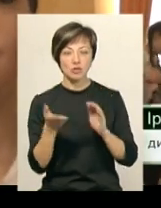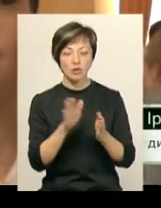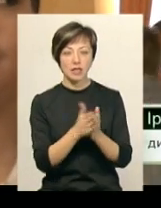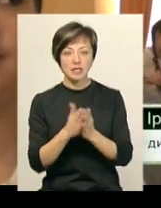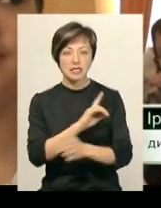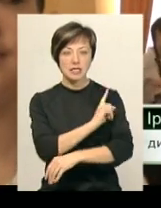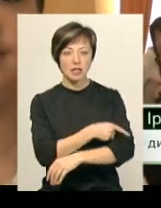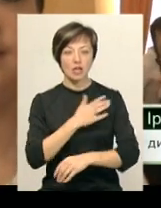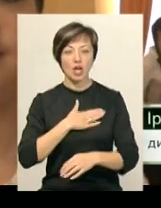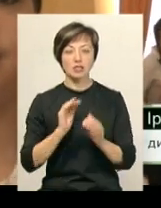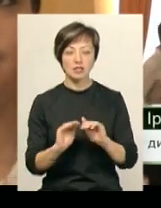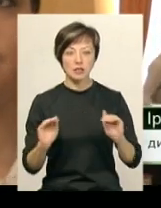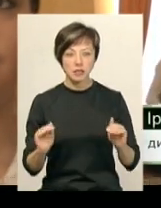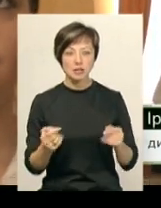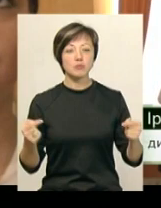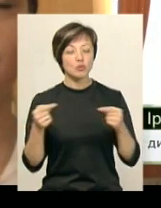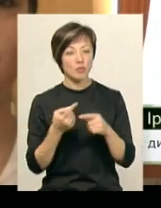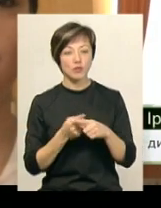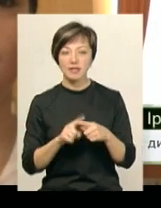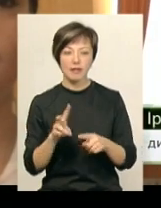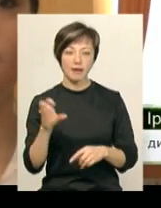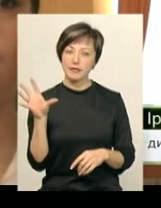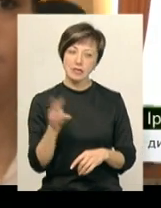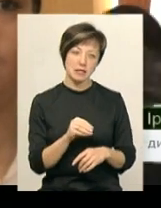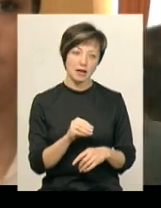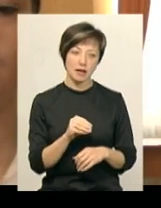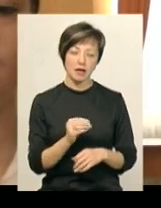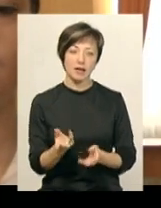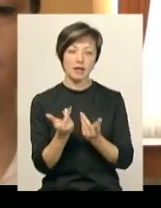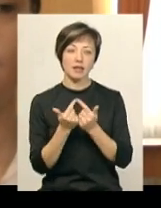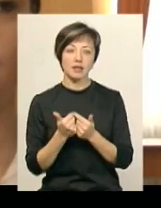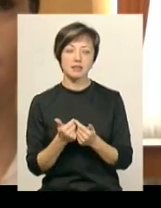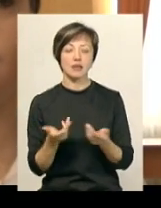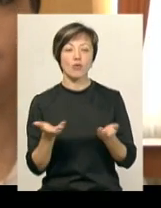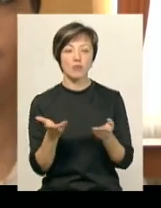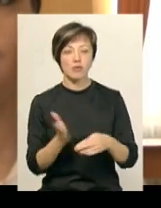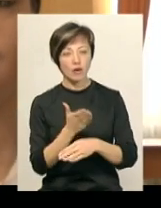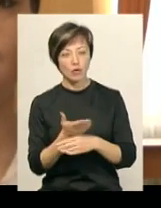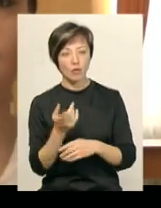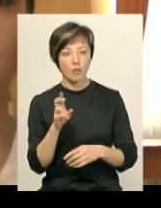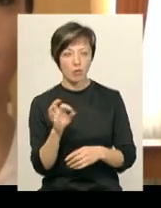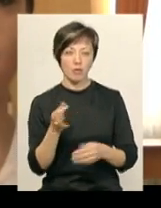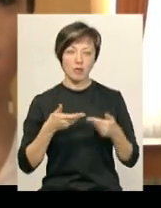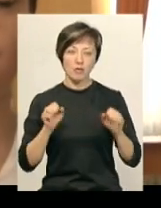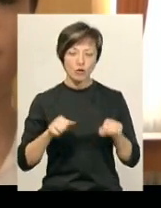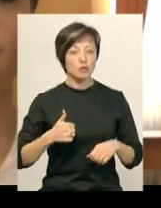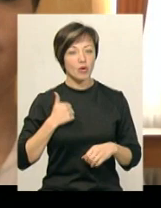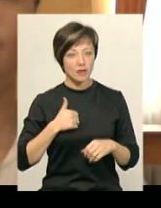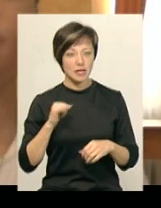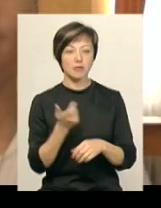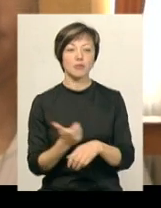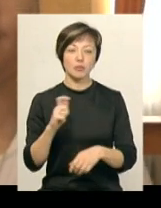силами наших школярів. Безумовно, це не вся та кількість листівок, яку ми виготовили, тому що ми можемо похвалитися